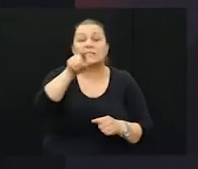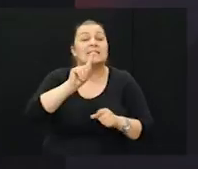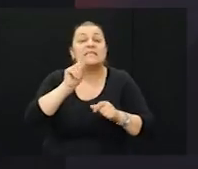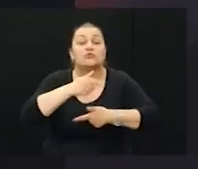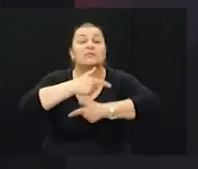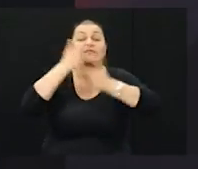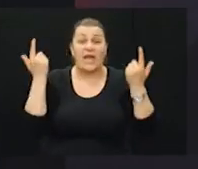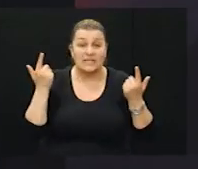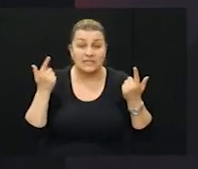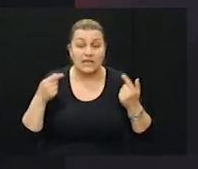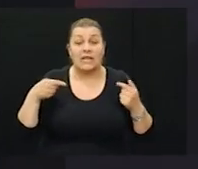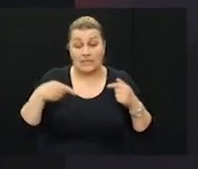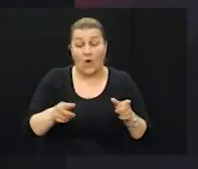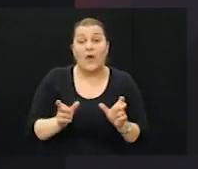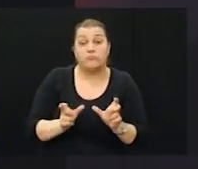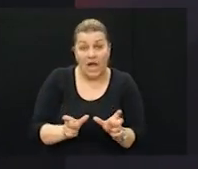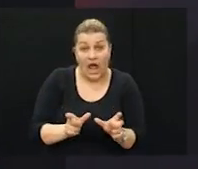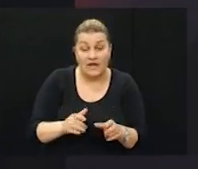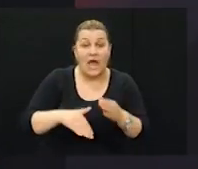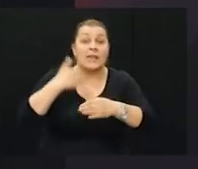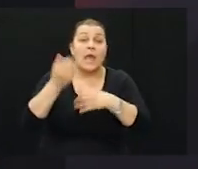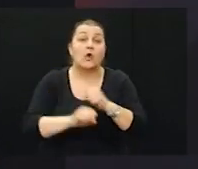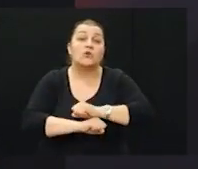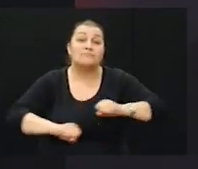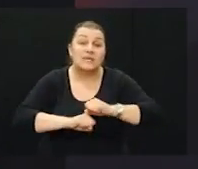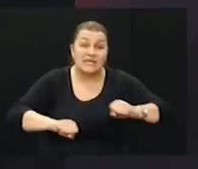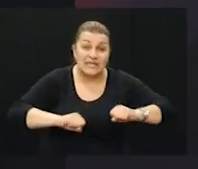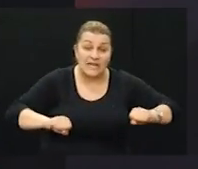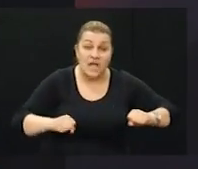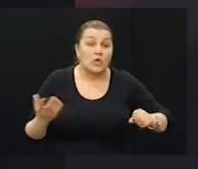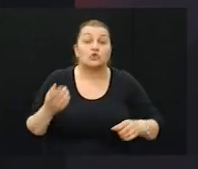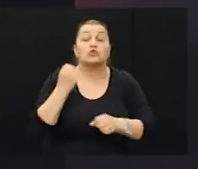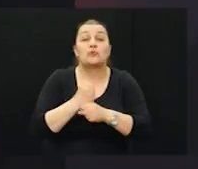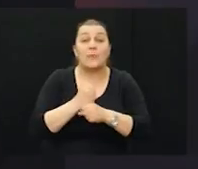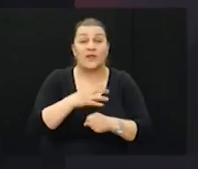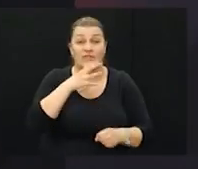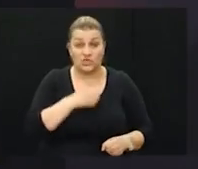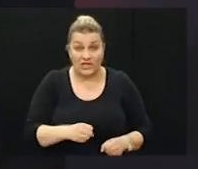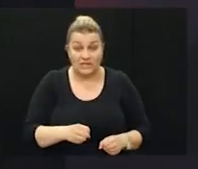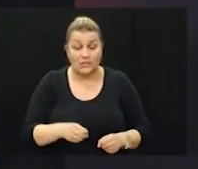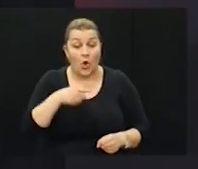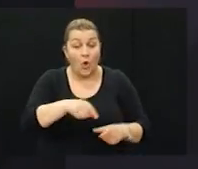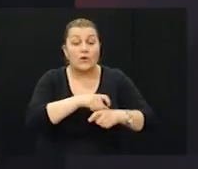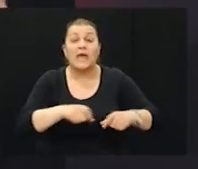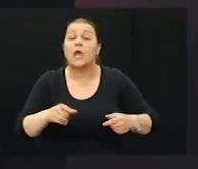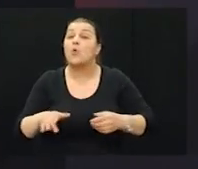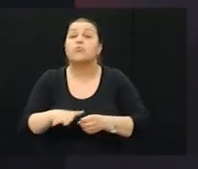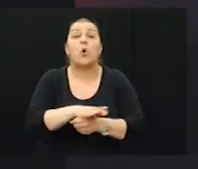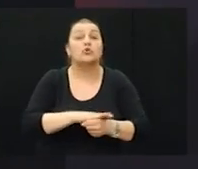svidovoljno da je brana nakon miniranja koje su izveli Četnici u cijelosti uništena. Na mjestu gdje je